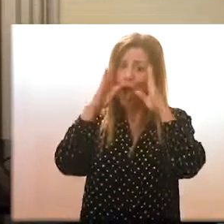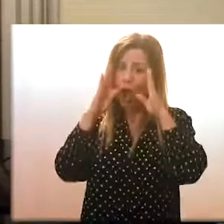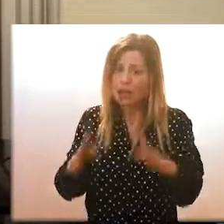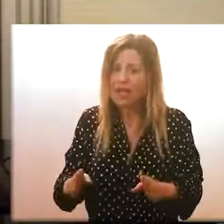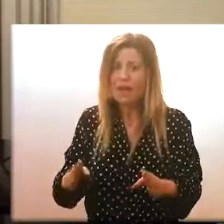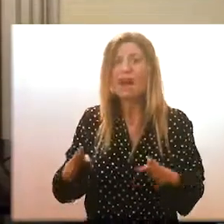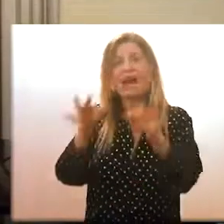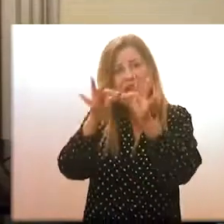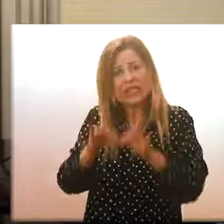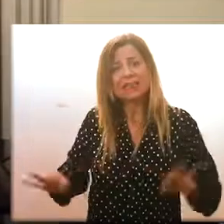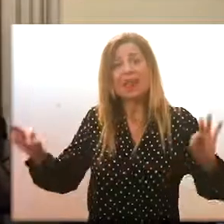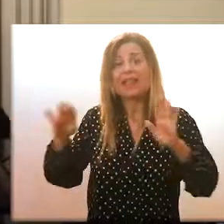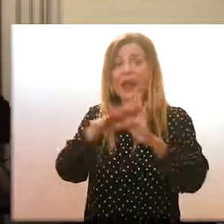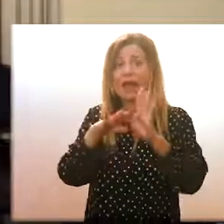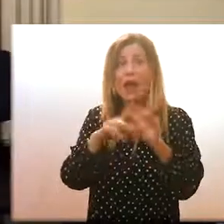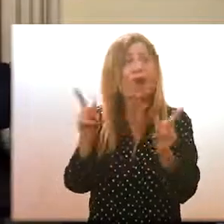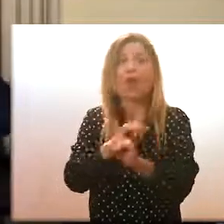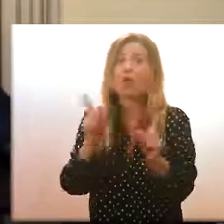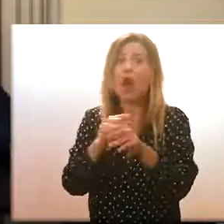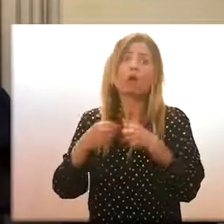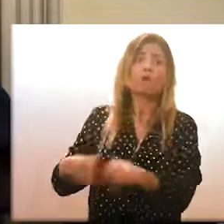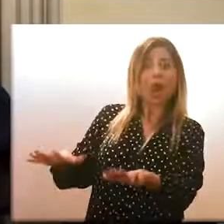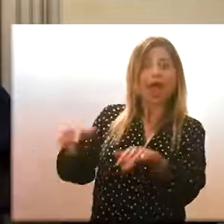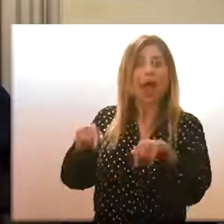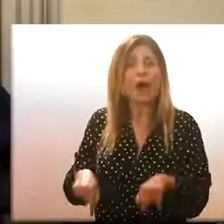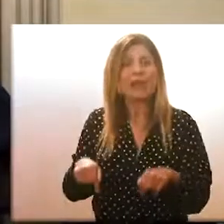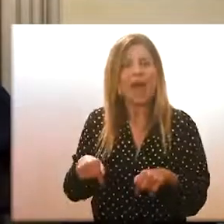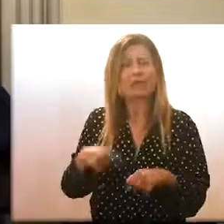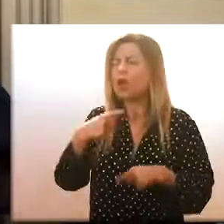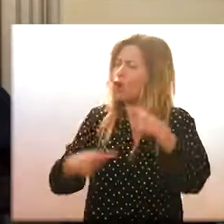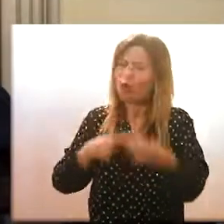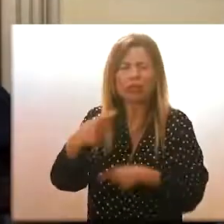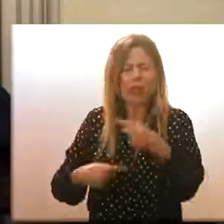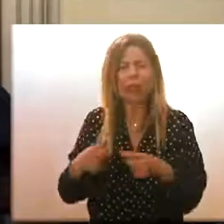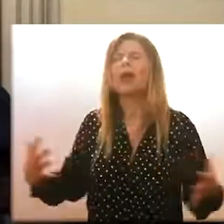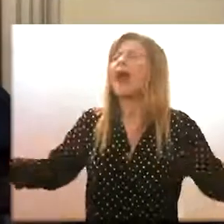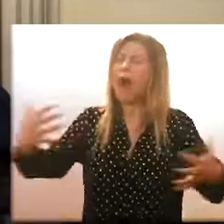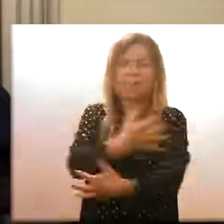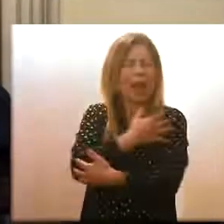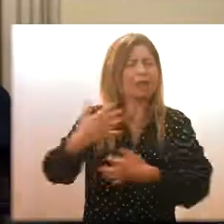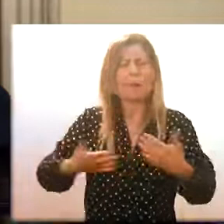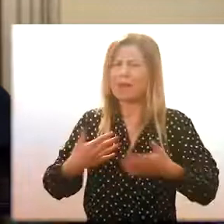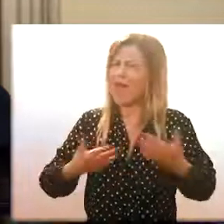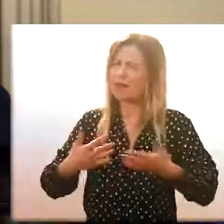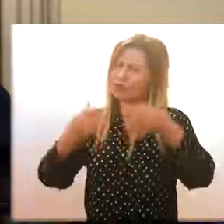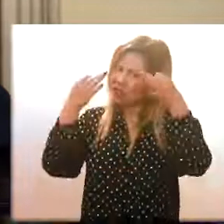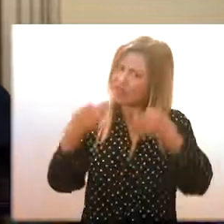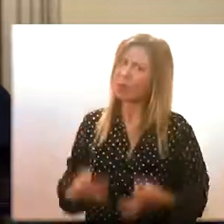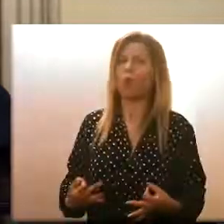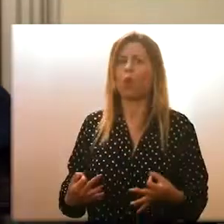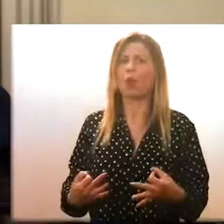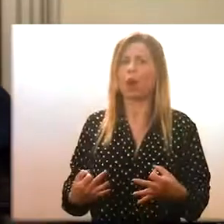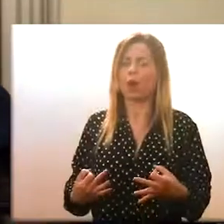rispettando le regole. Non molliamo adesso e sono convinto che torneremo ad abbracciarci presto. Vi aggiorno anche sul